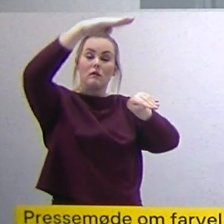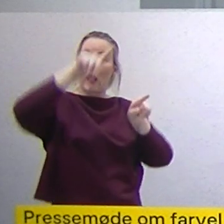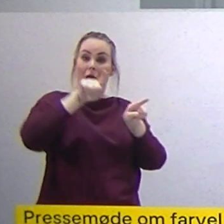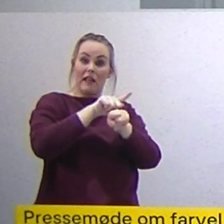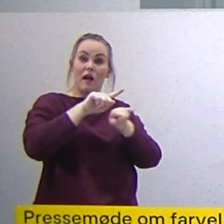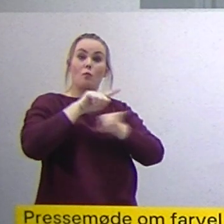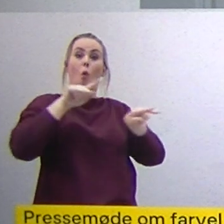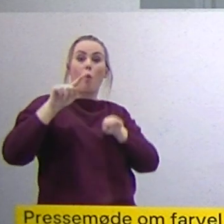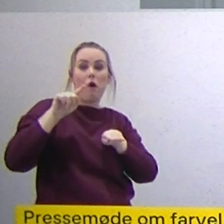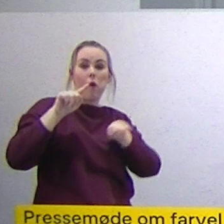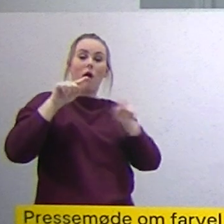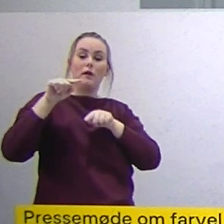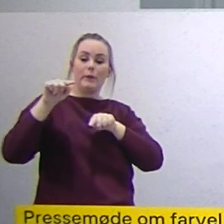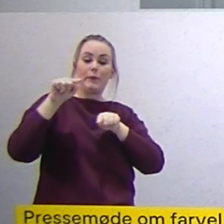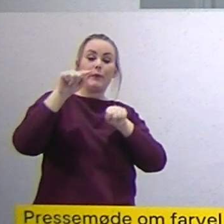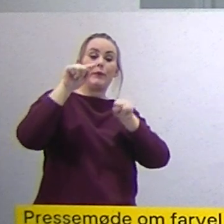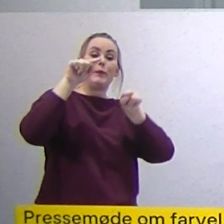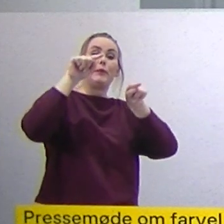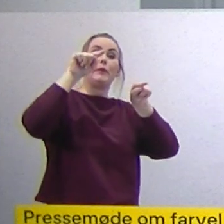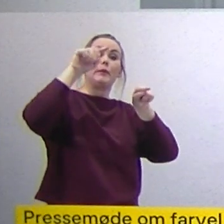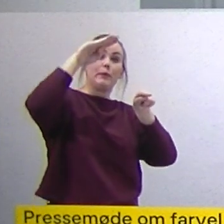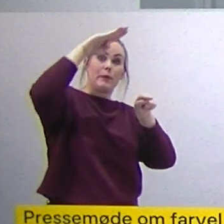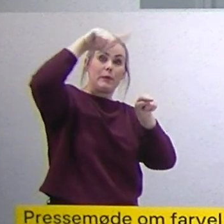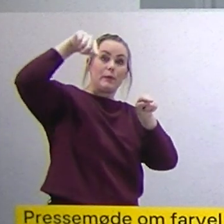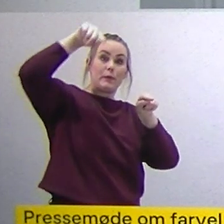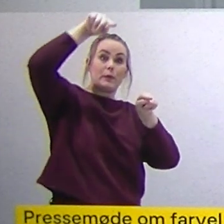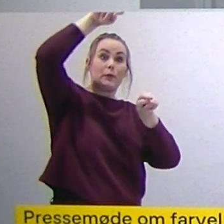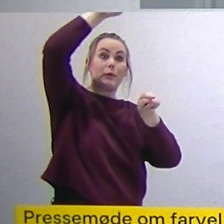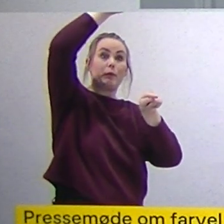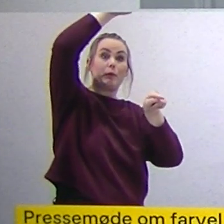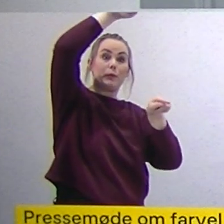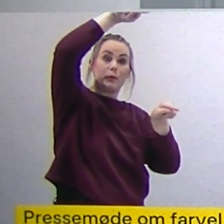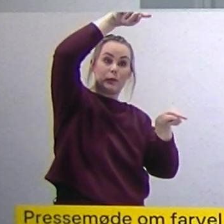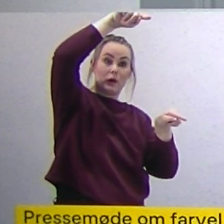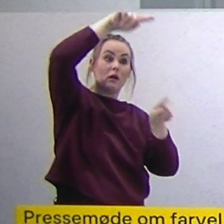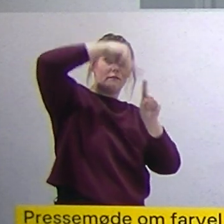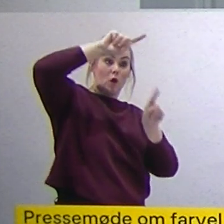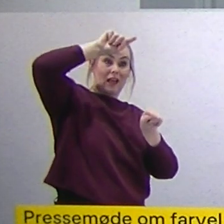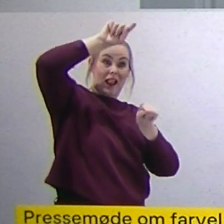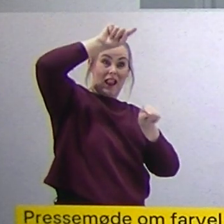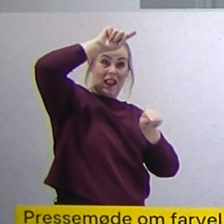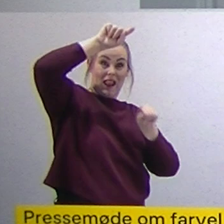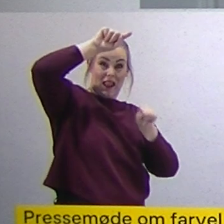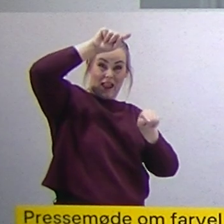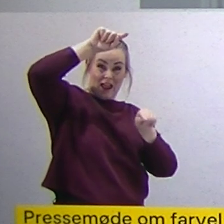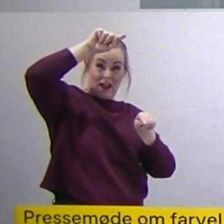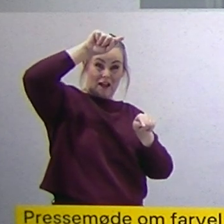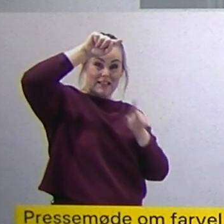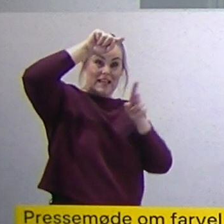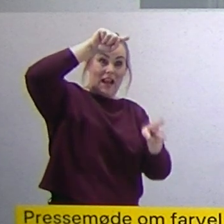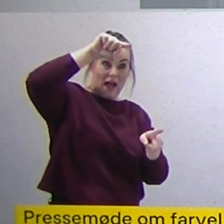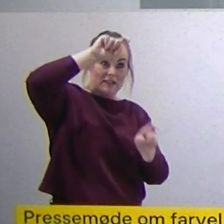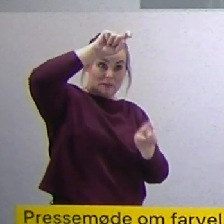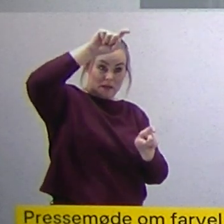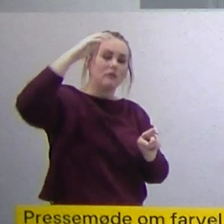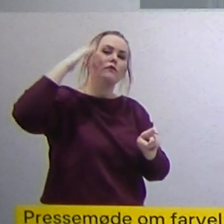vi helt hernede, når vi ser på antallet af intensivindlagte. Så den forskel, vi ser fra toppen af bølgen her, og så hertil, det skyldes